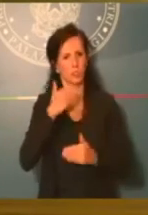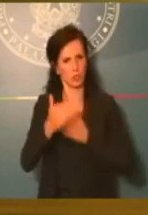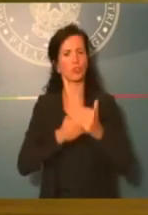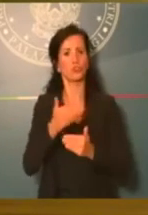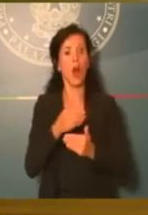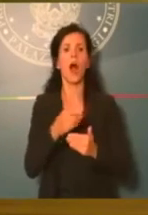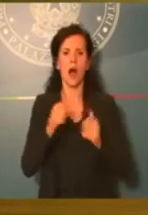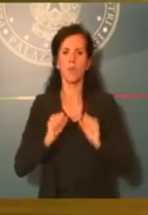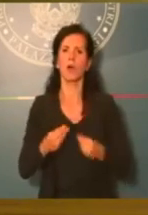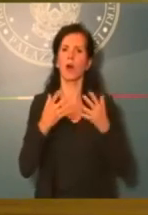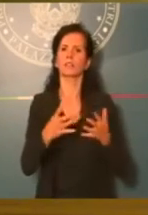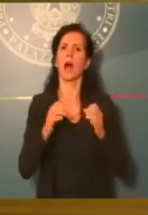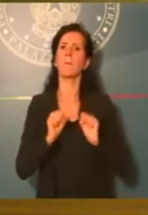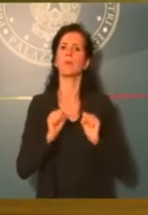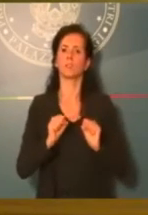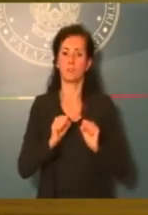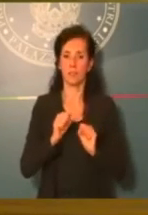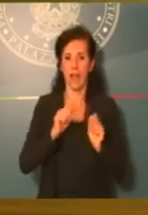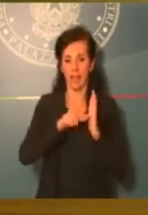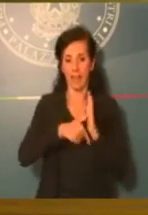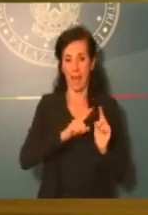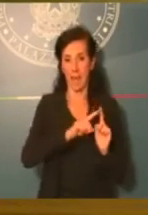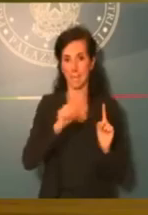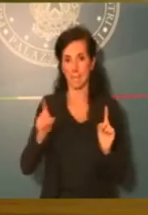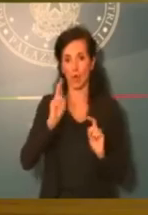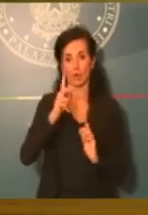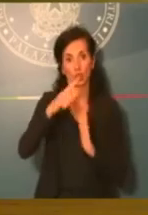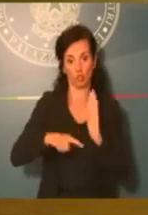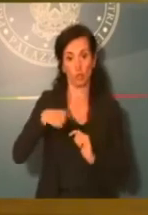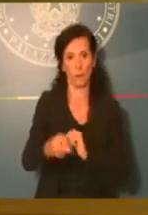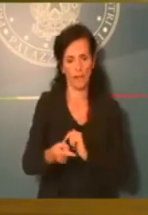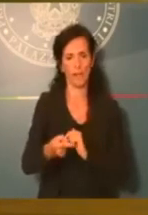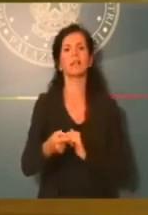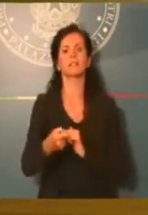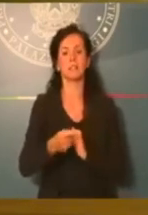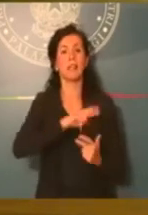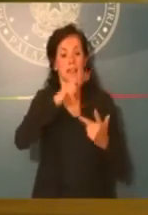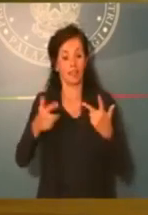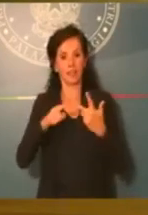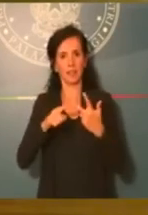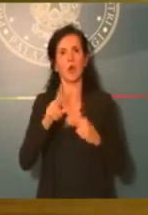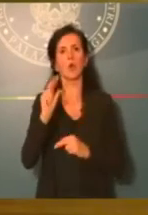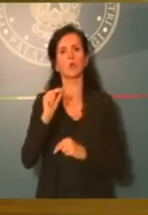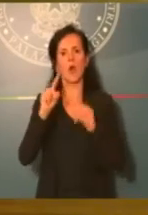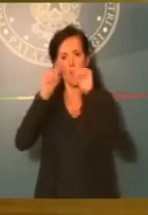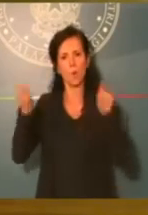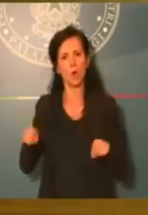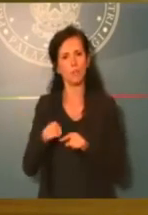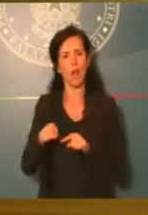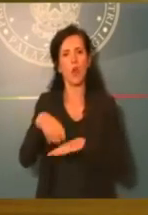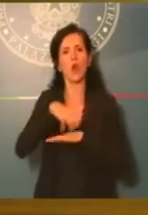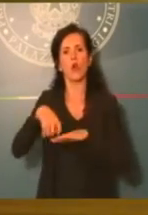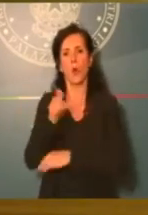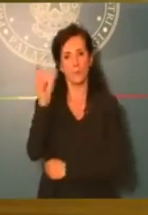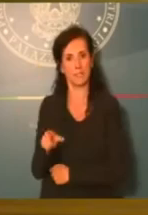nell'arco dei prossimi dodici mesi e un nuovo modello di commissari che avranno poteri nuovi rispetto a